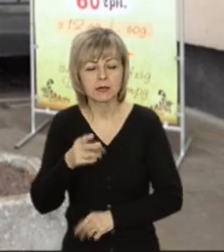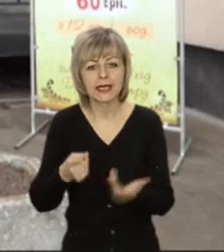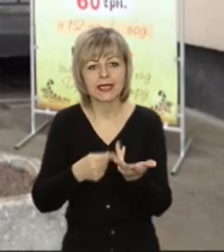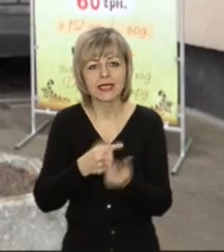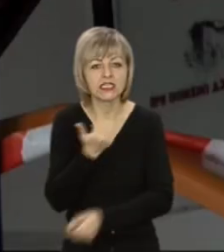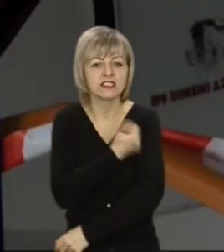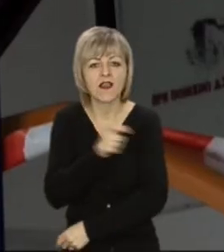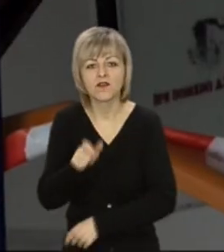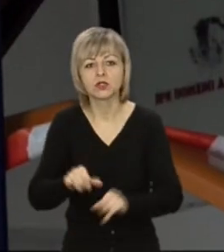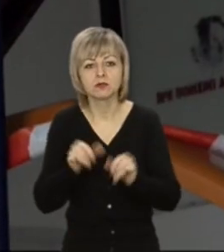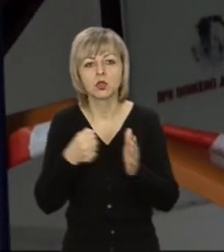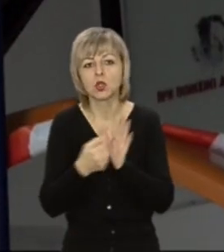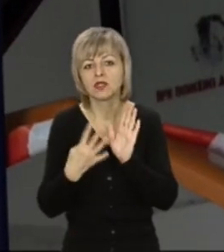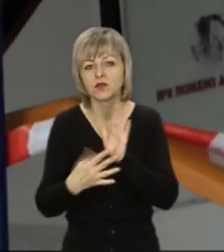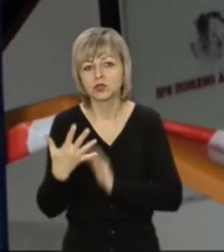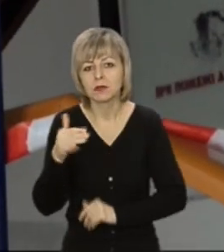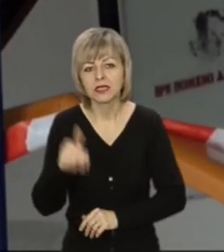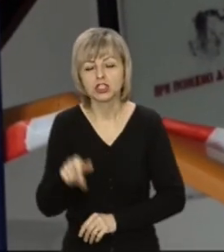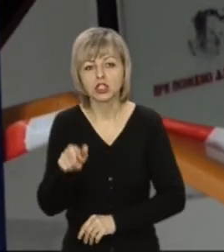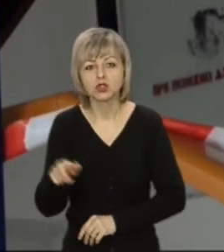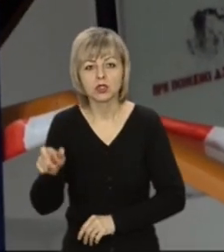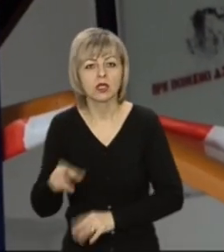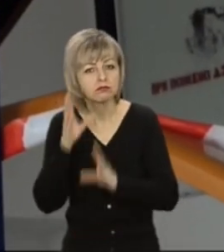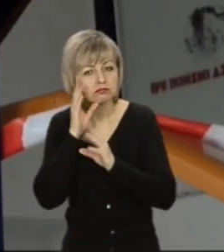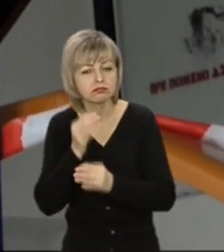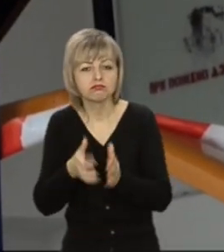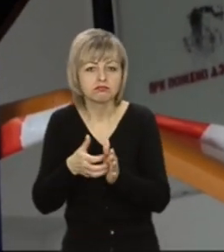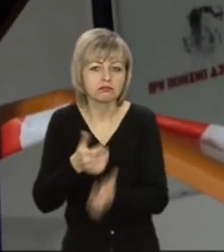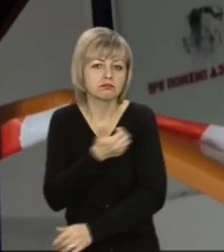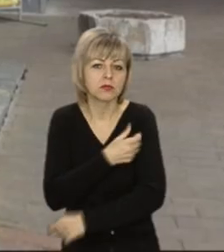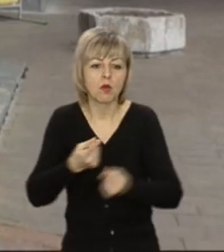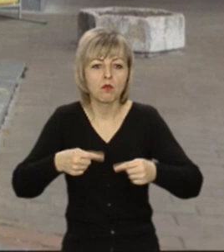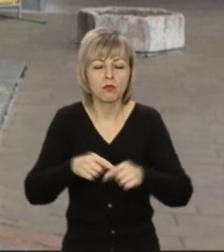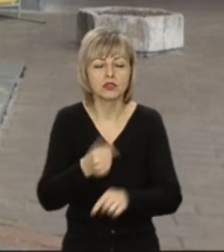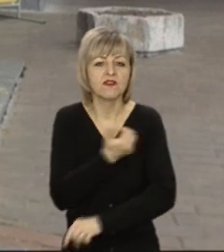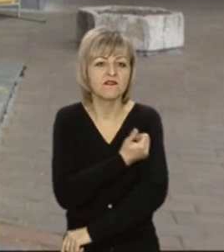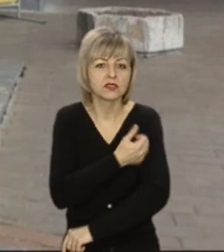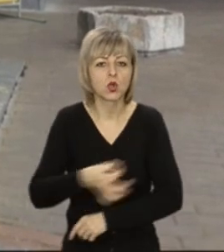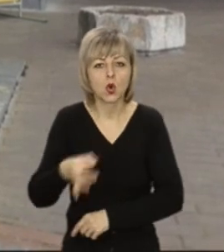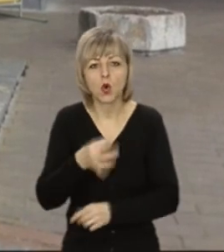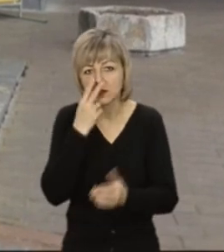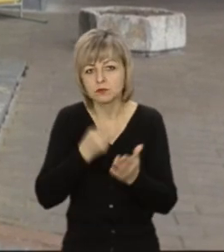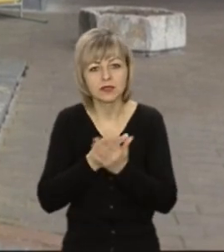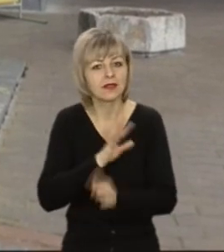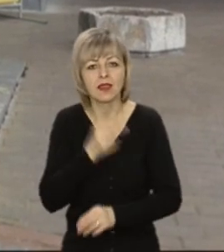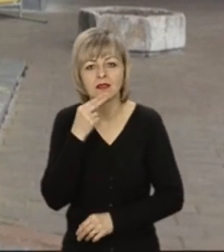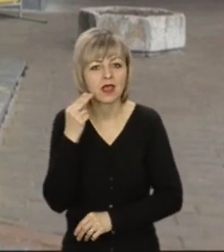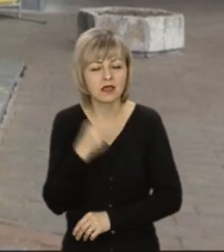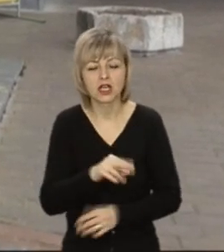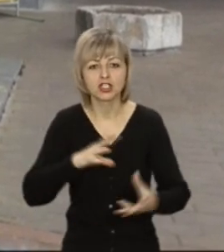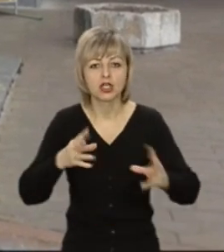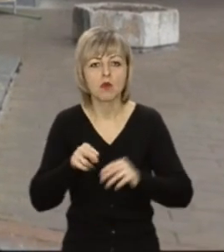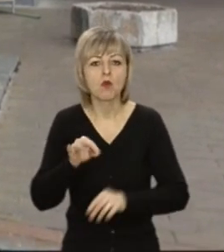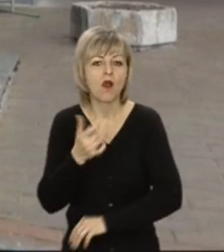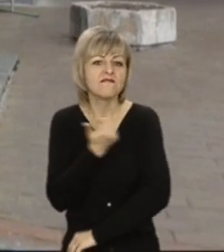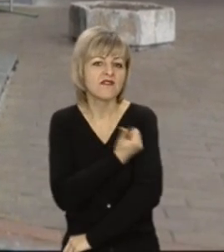вакцинованих збільшилася до 95 тисяч людей. Попри наявність вакцини та пунктів вакцинації, область показувала не найкращі результати